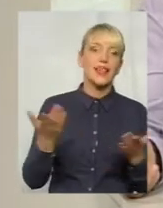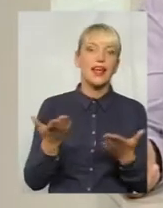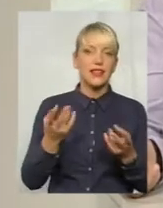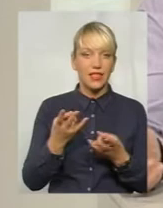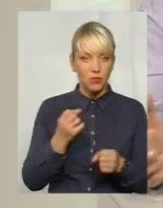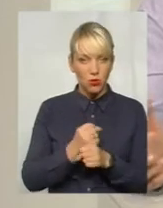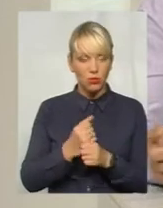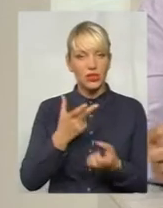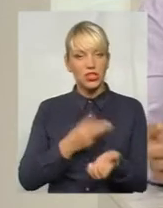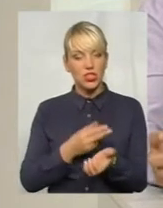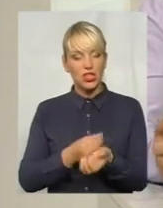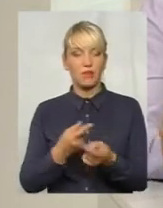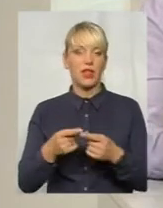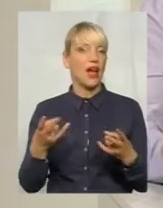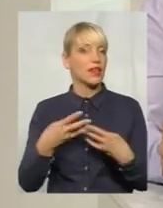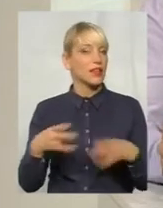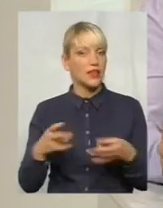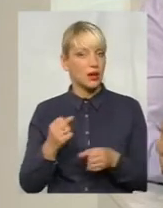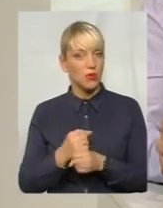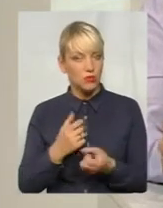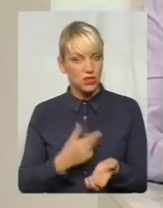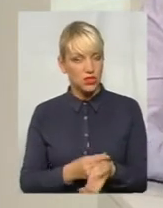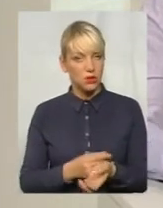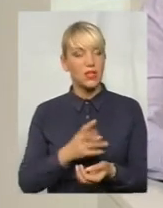часом у Хмельницькому почасті шли якісь випадки,